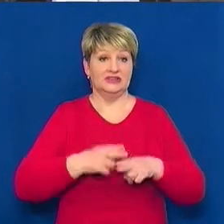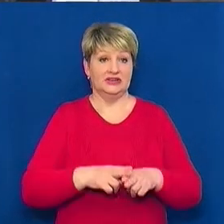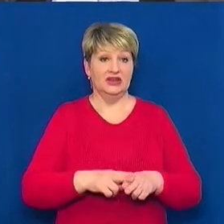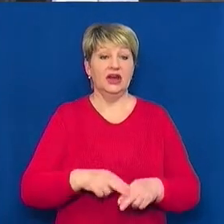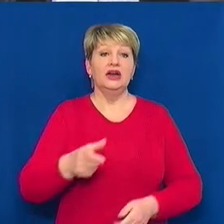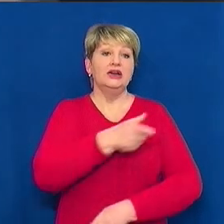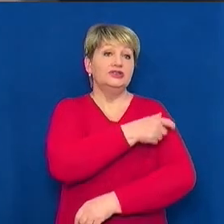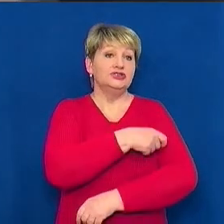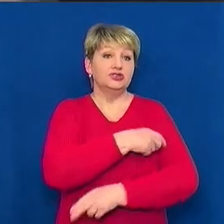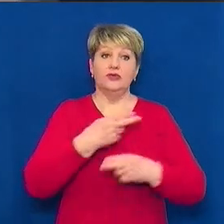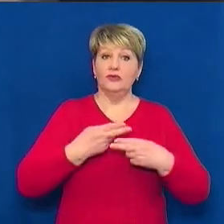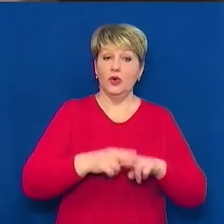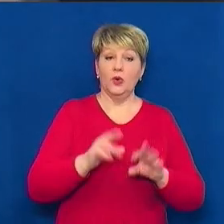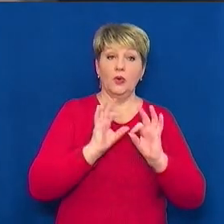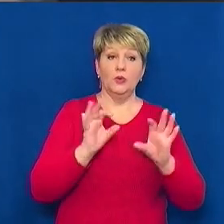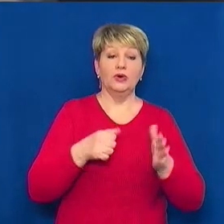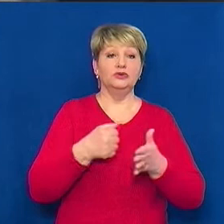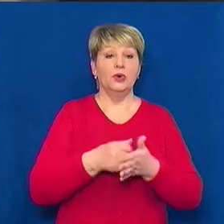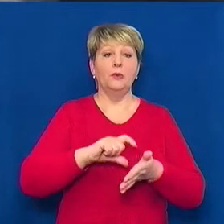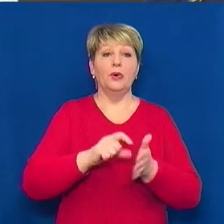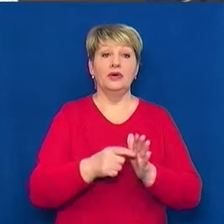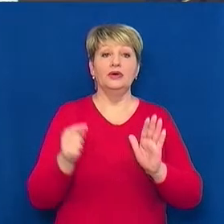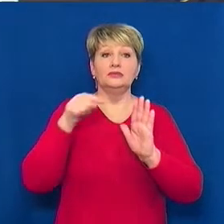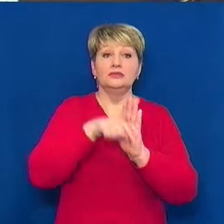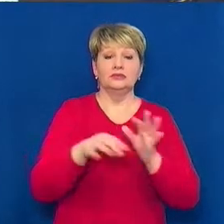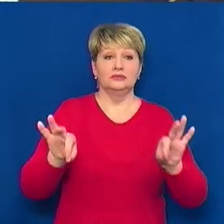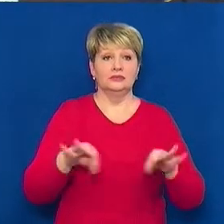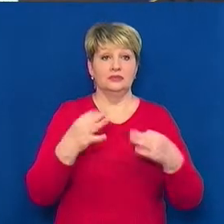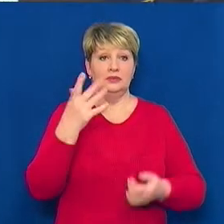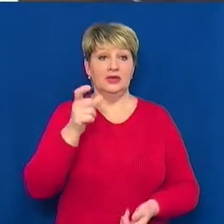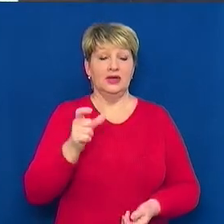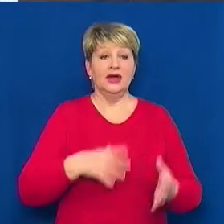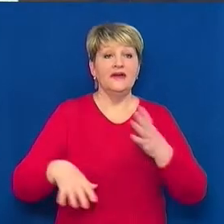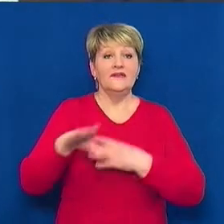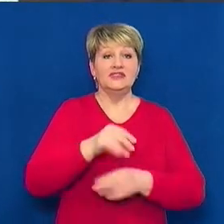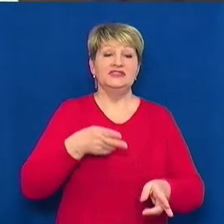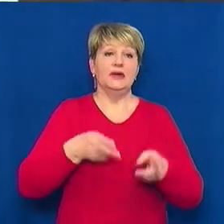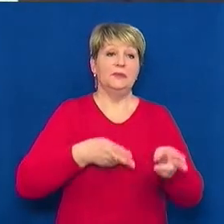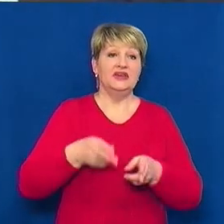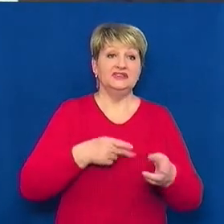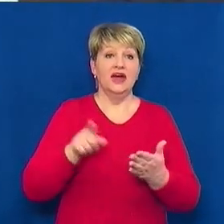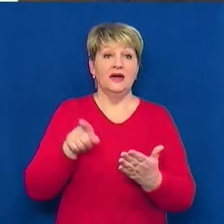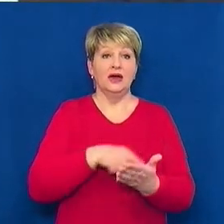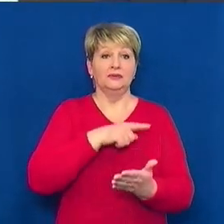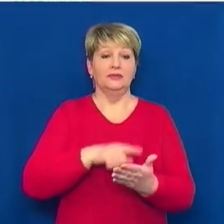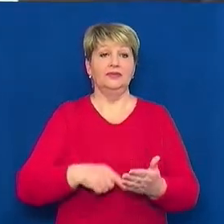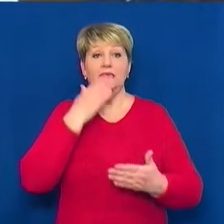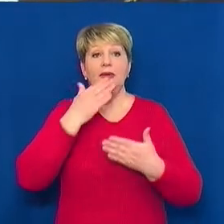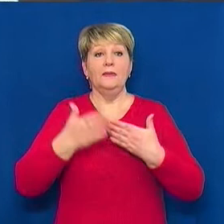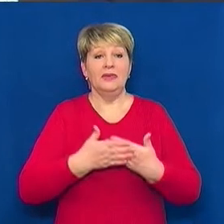Міщенко розповідає, що до приміщення пускають до 5 осіб. Всі поїзда відмінені і при міській, дальнього сполучення.